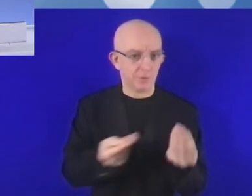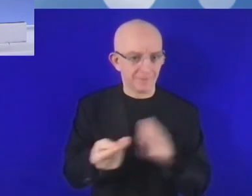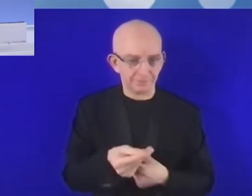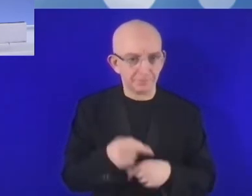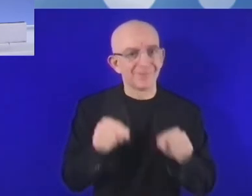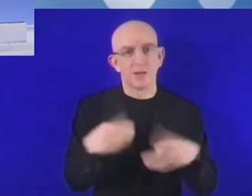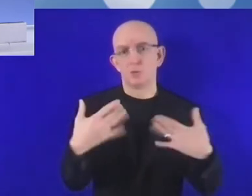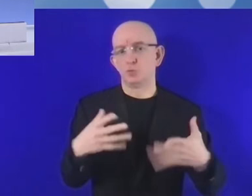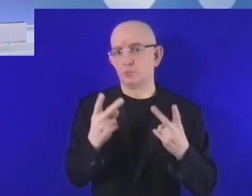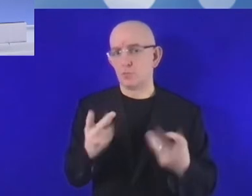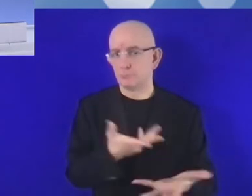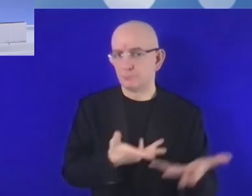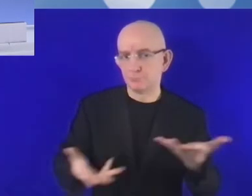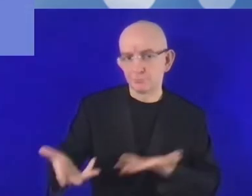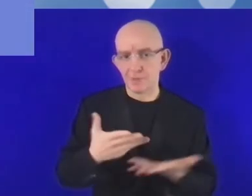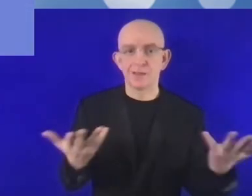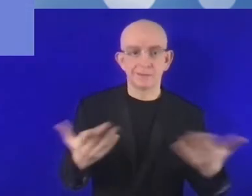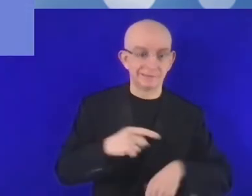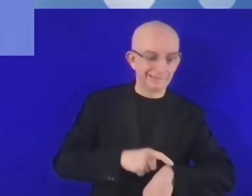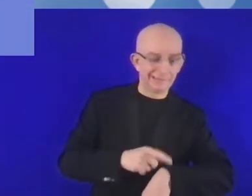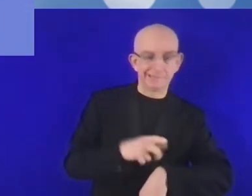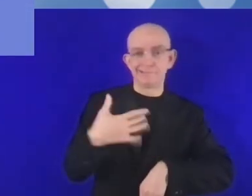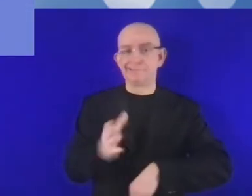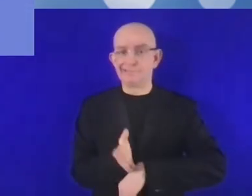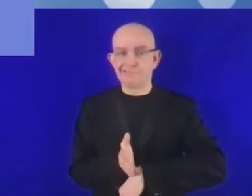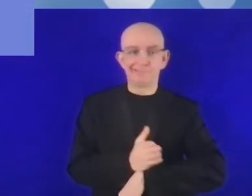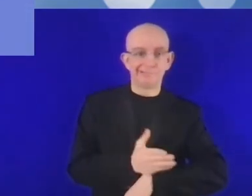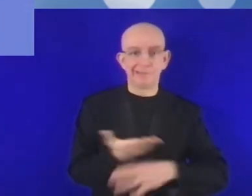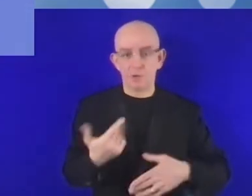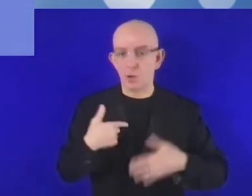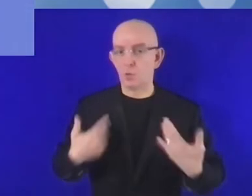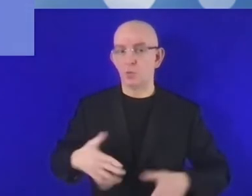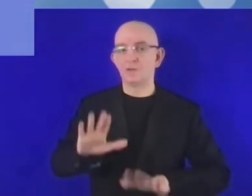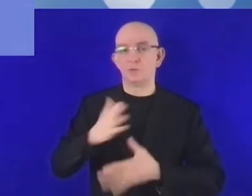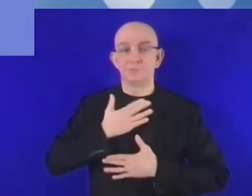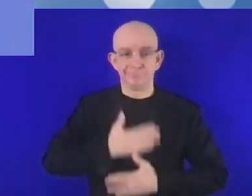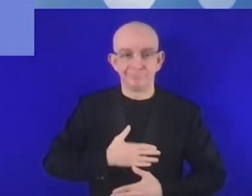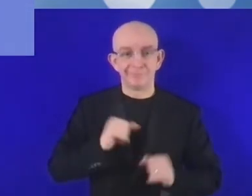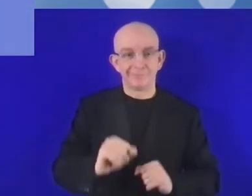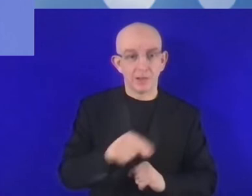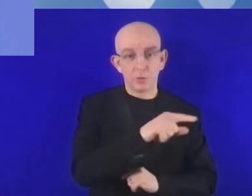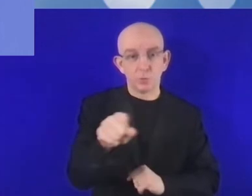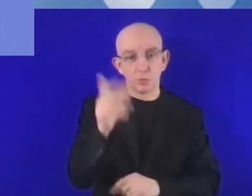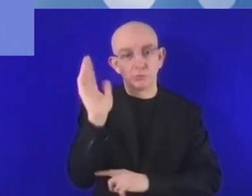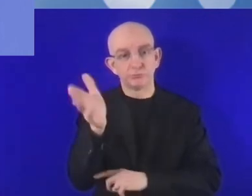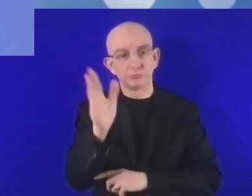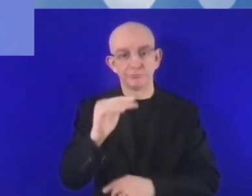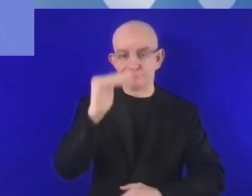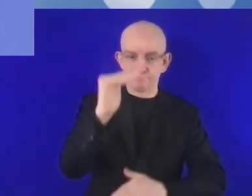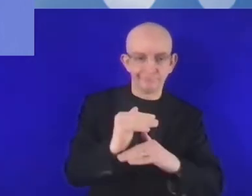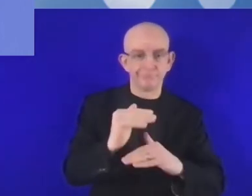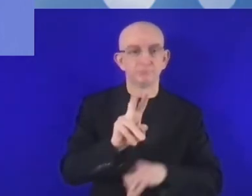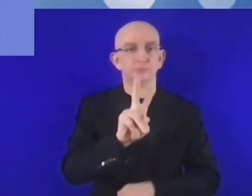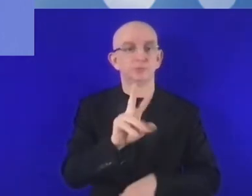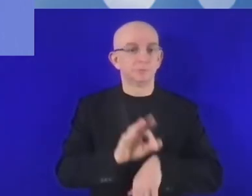się spodziewaliśmy, dlatego chciałbym poprosić państwa do tego, aby każdy z naszych prelegentów zabrał